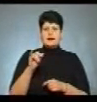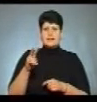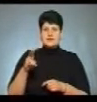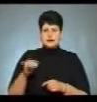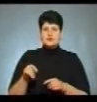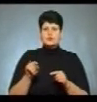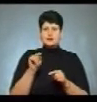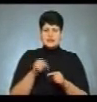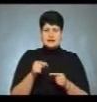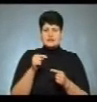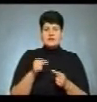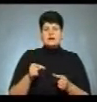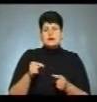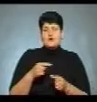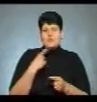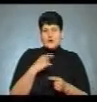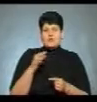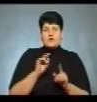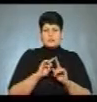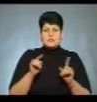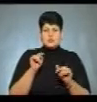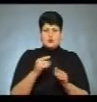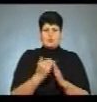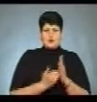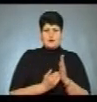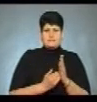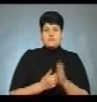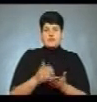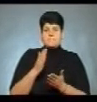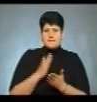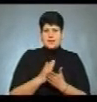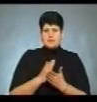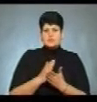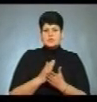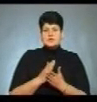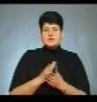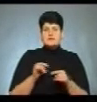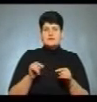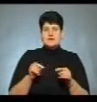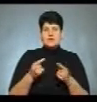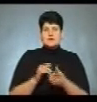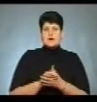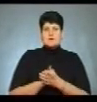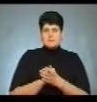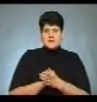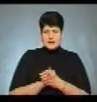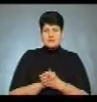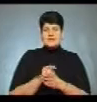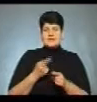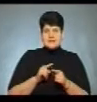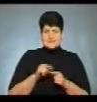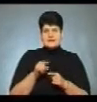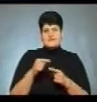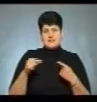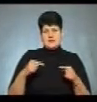так визначає відмінність його програми від інших. Маю чіткий план – відновлення миру, деокупація, і цим відрізняюся